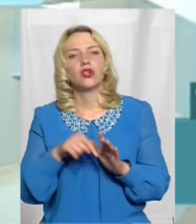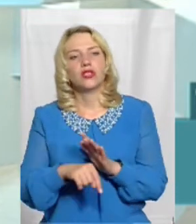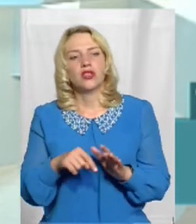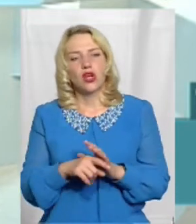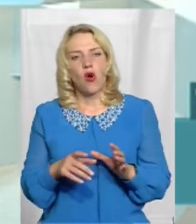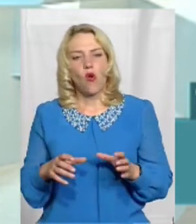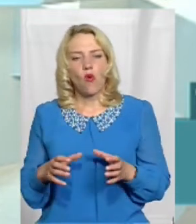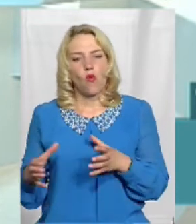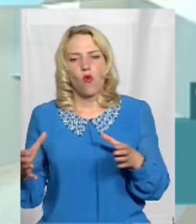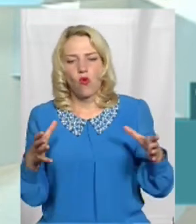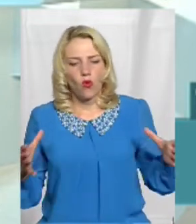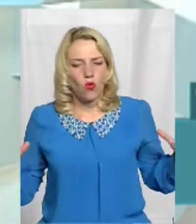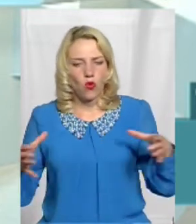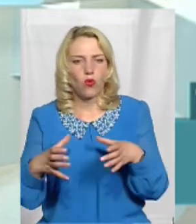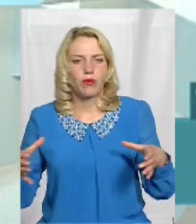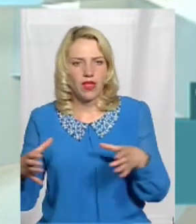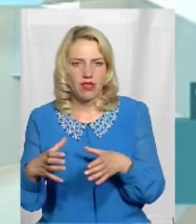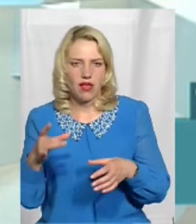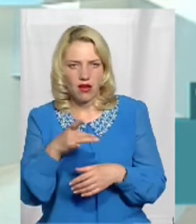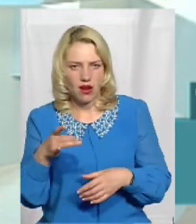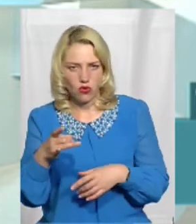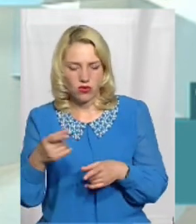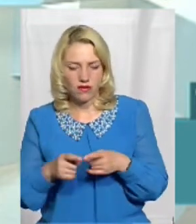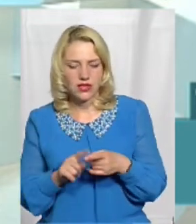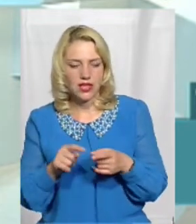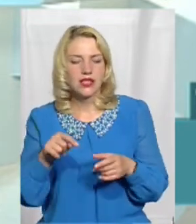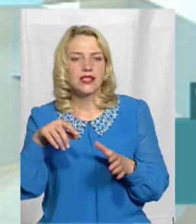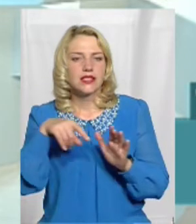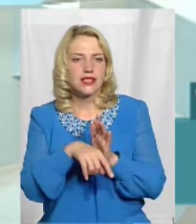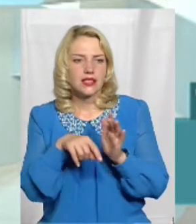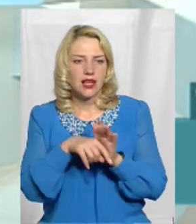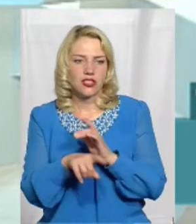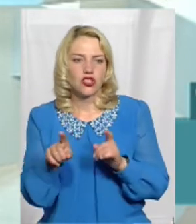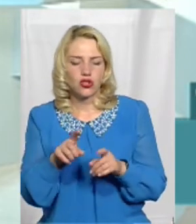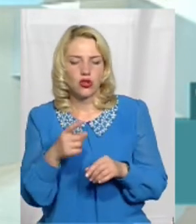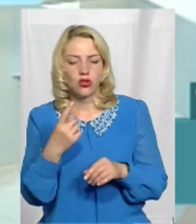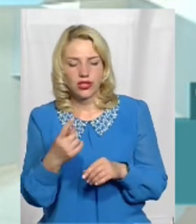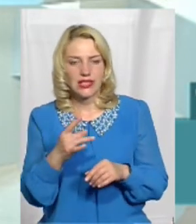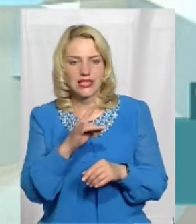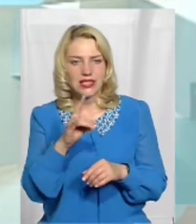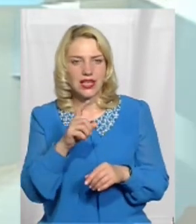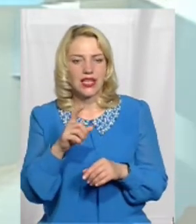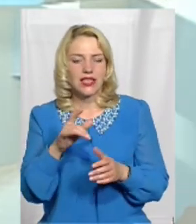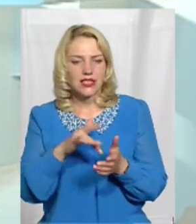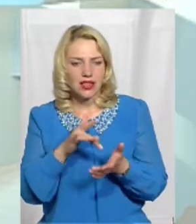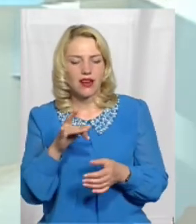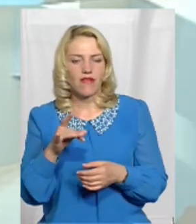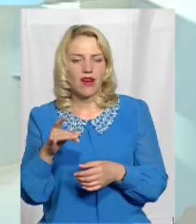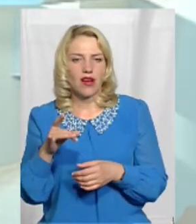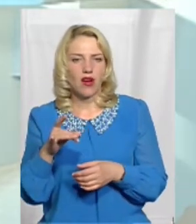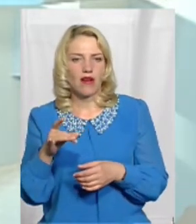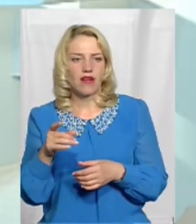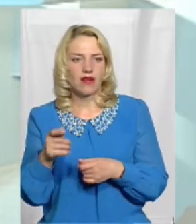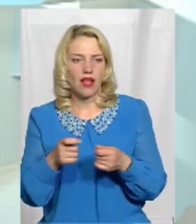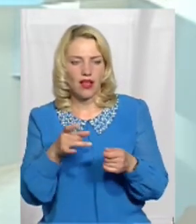укроплення районів? Це тільки те, що в якомусь із центрів Адміністративних центрів району буде